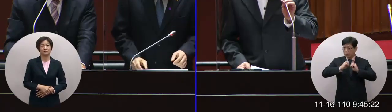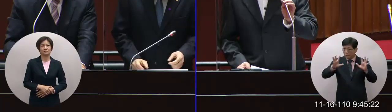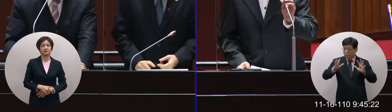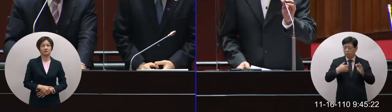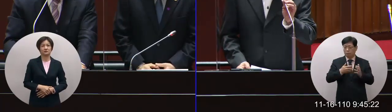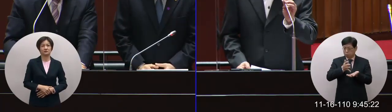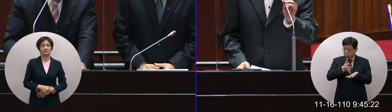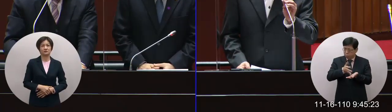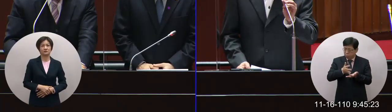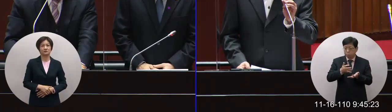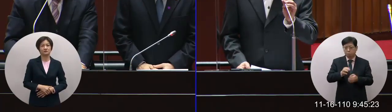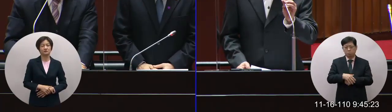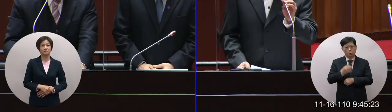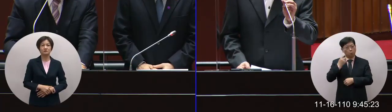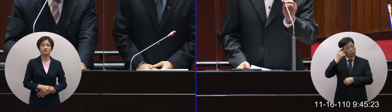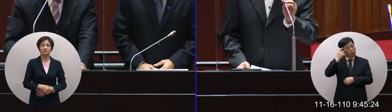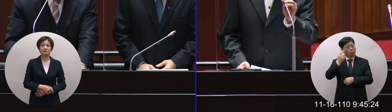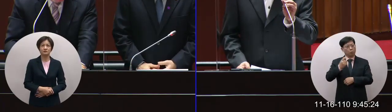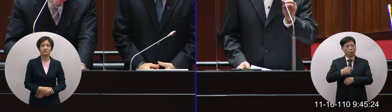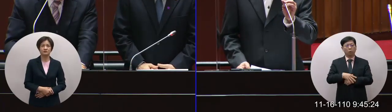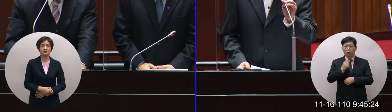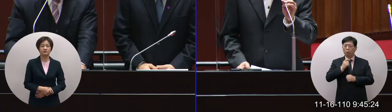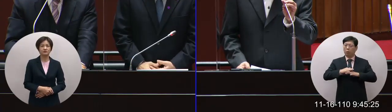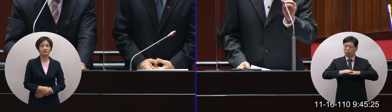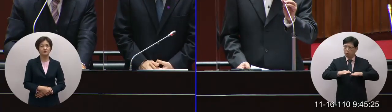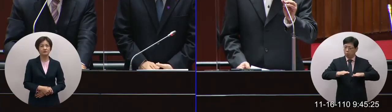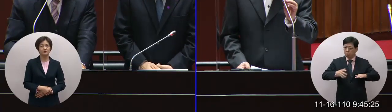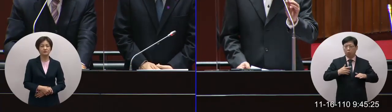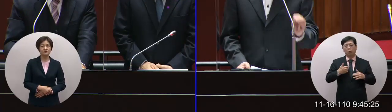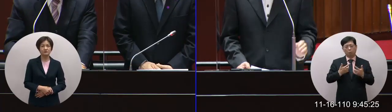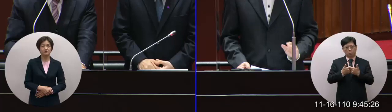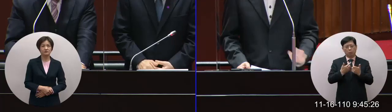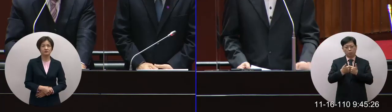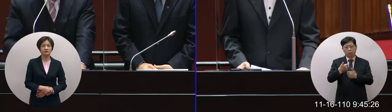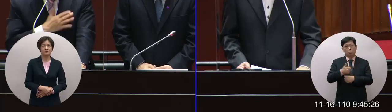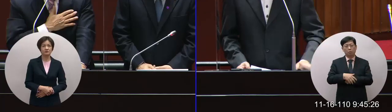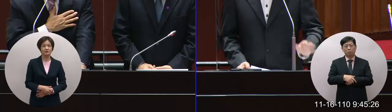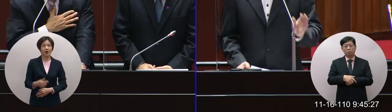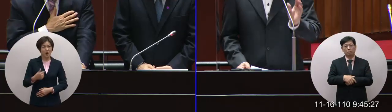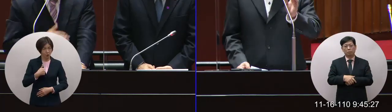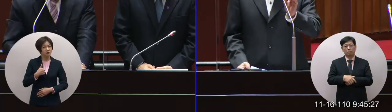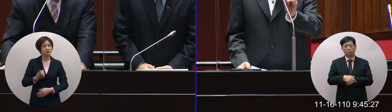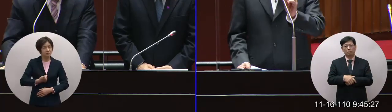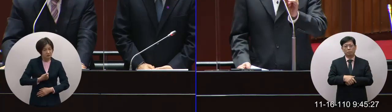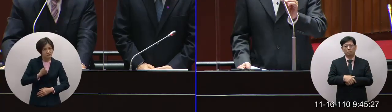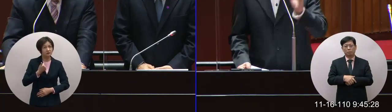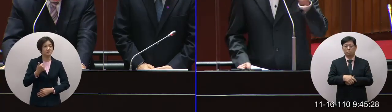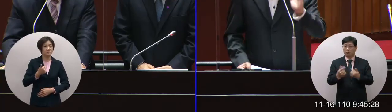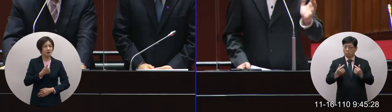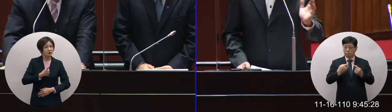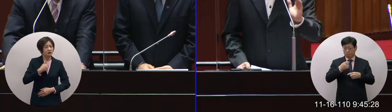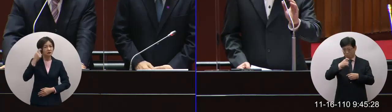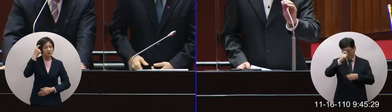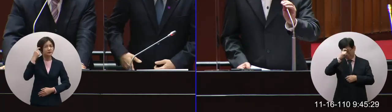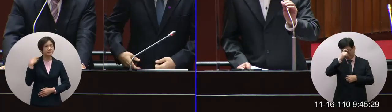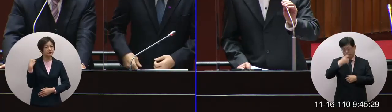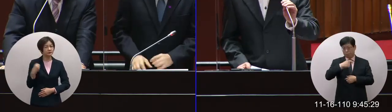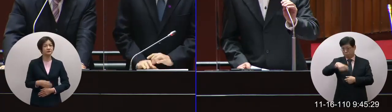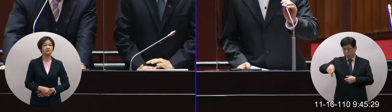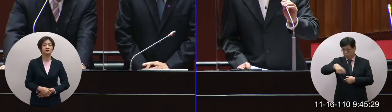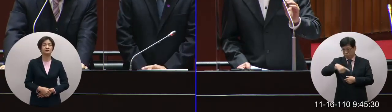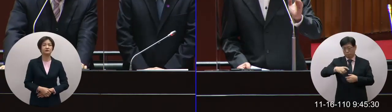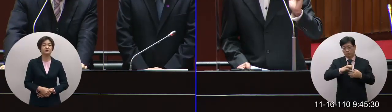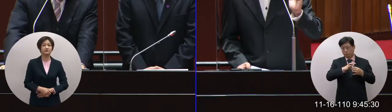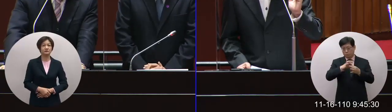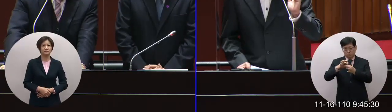的大家感覺也比較緩和比較有善意我一直善意希望說兩邊的這個